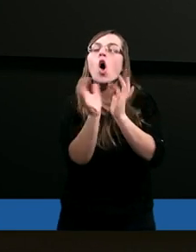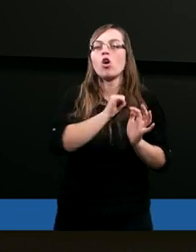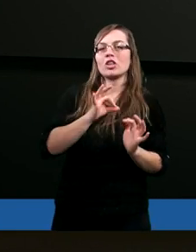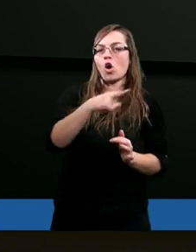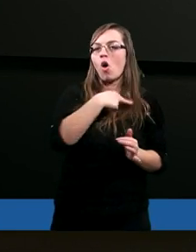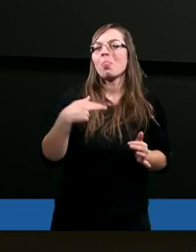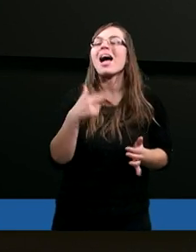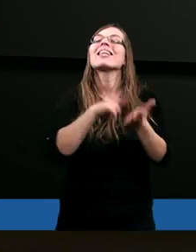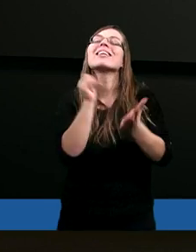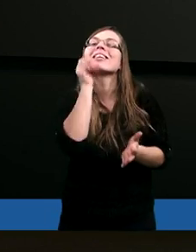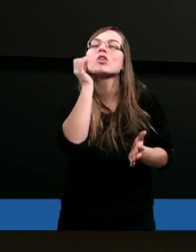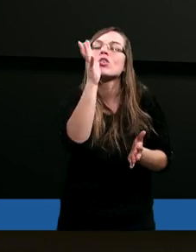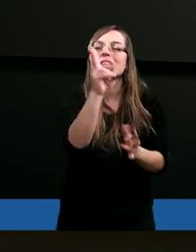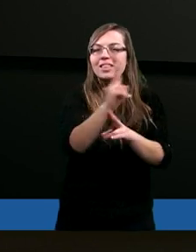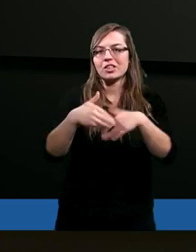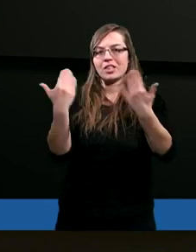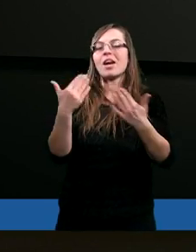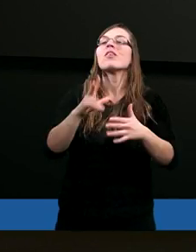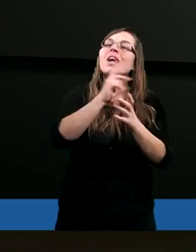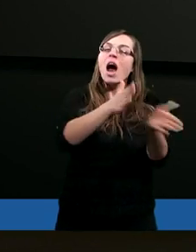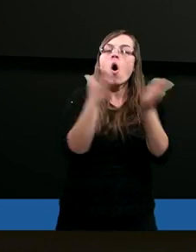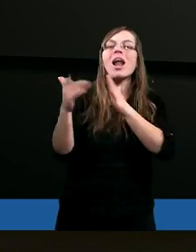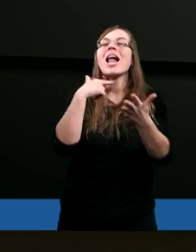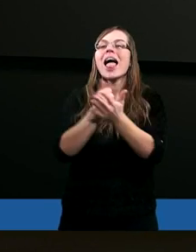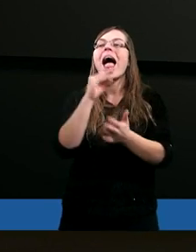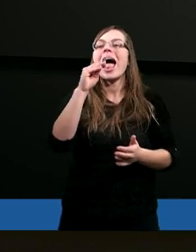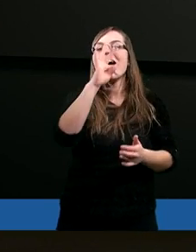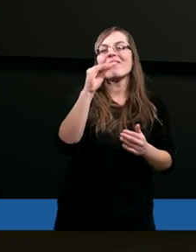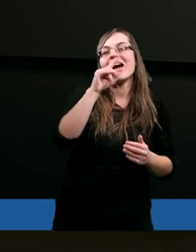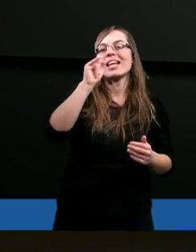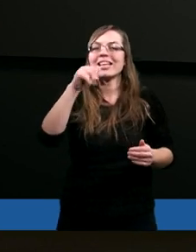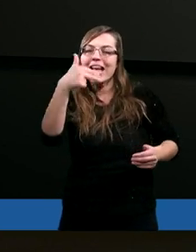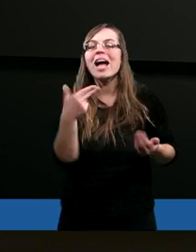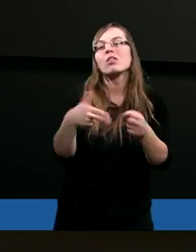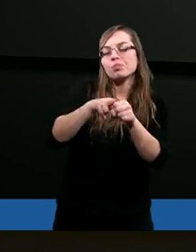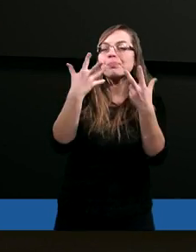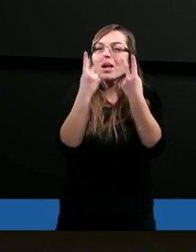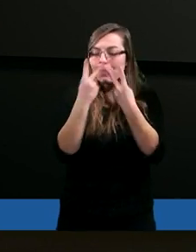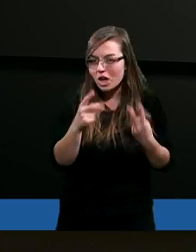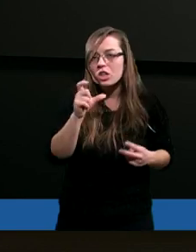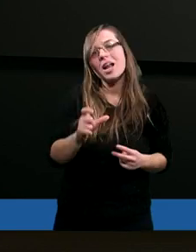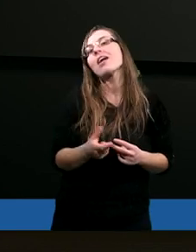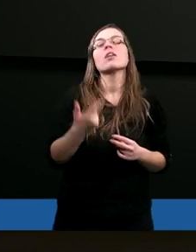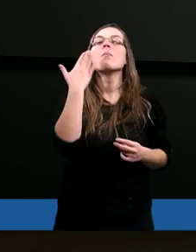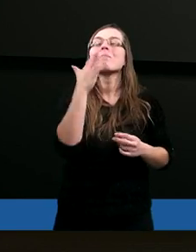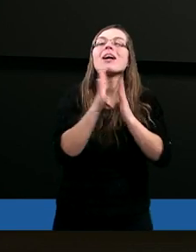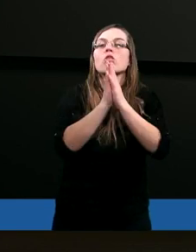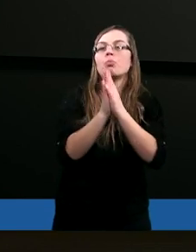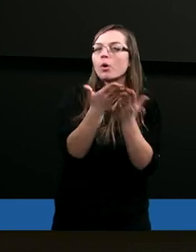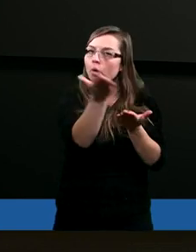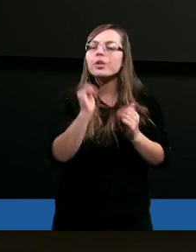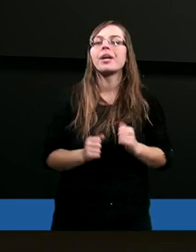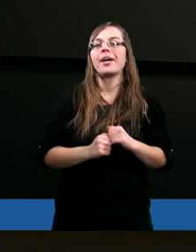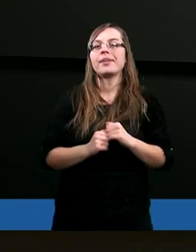o nas na co dzień. Kolejny tekst z listu do Efezjan, gdyby ktoś mógł przeczytać, to bardzo proszę